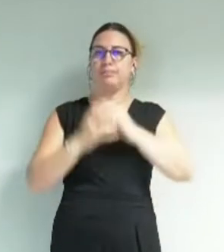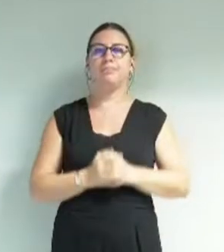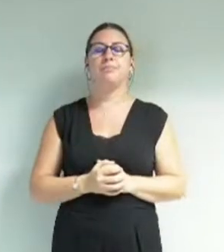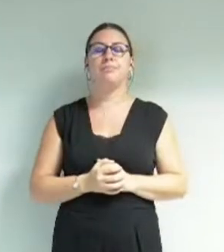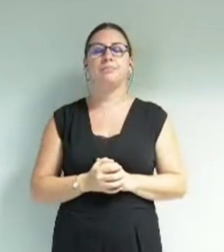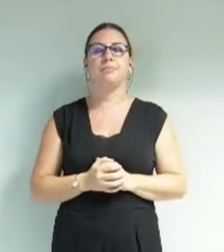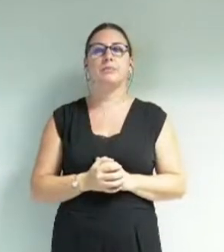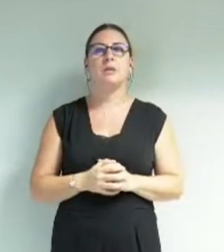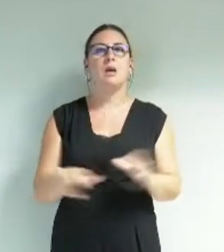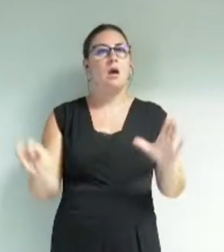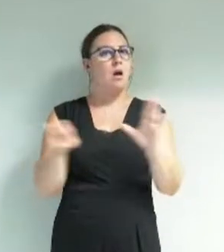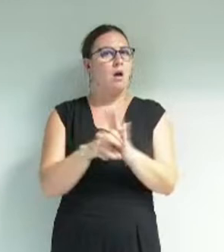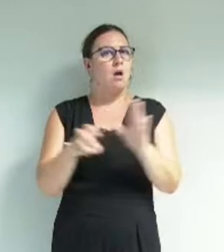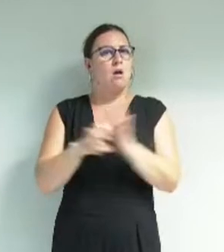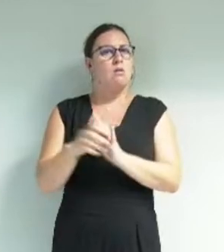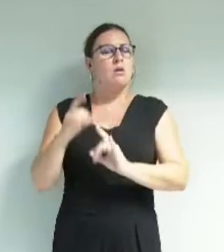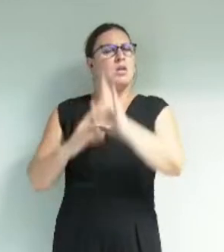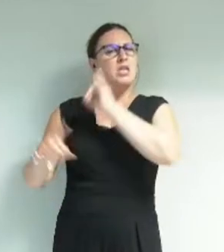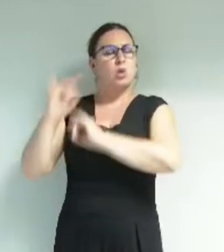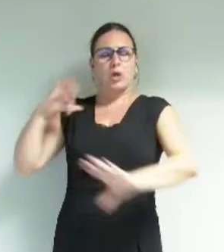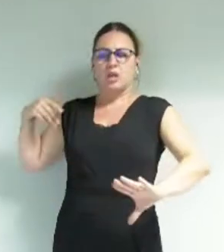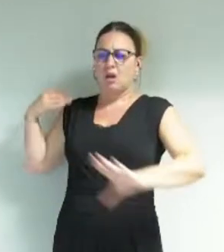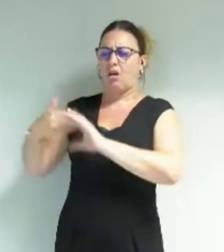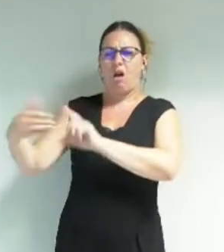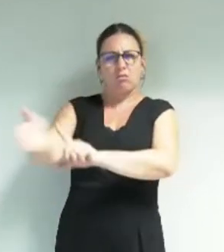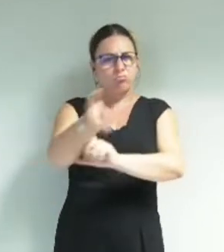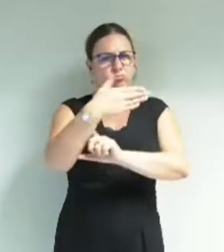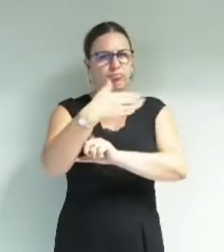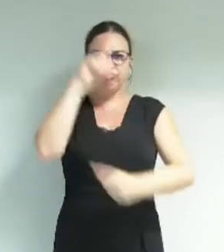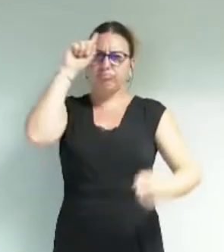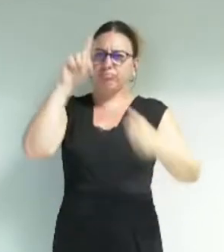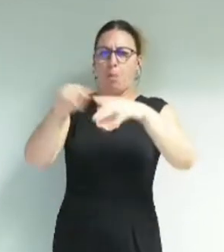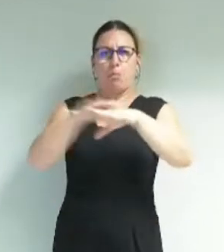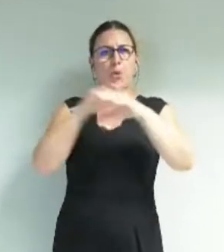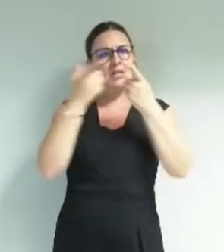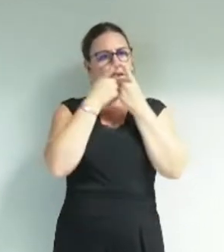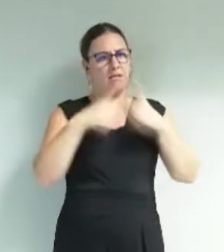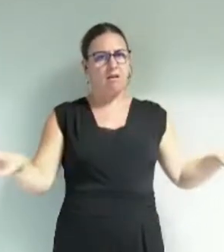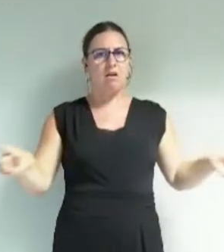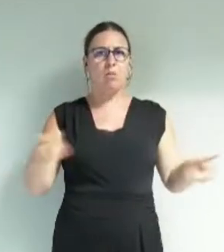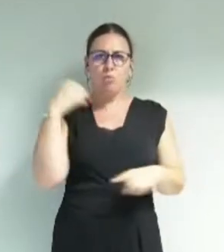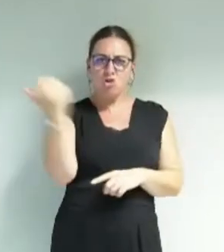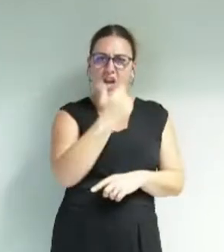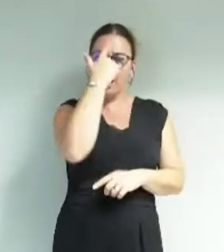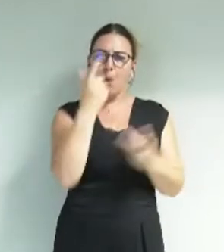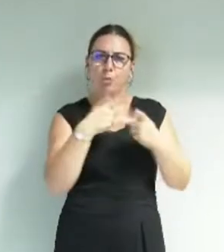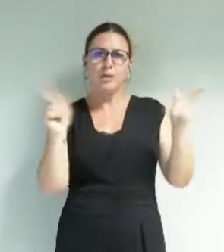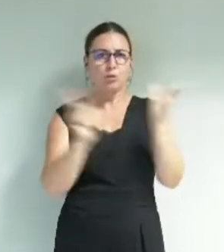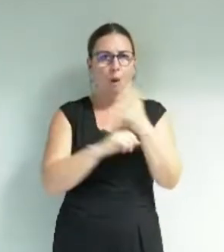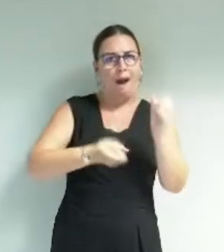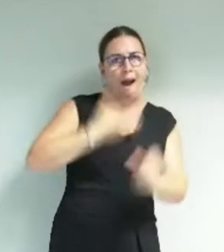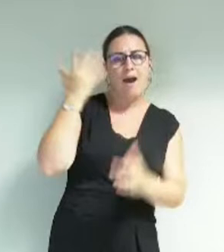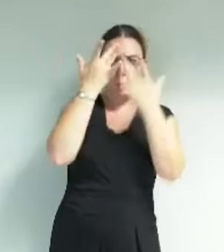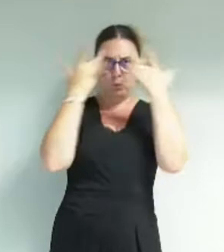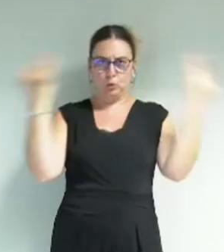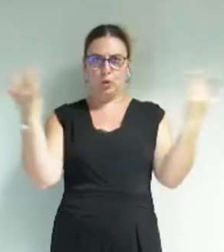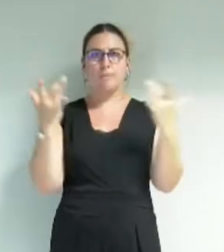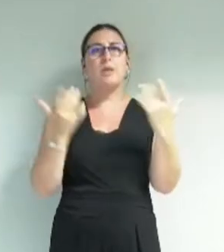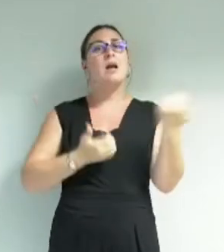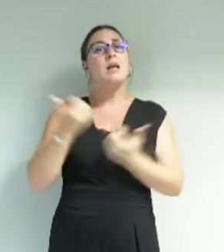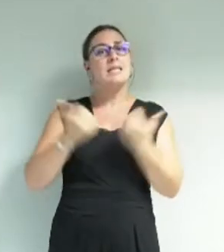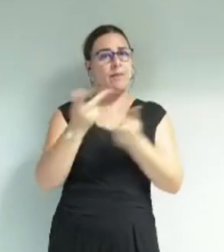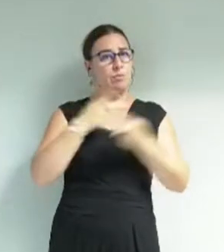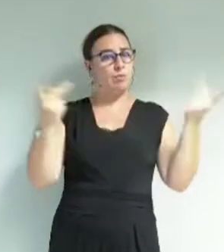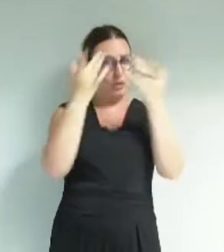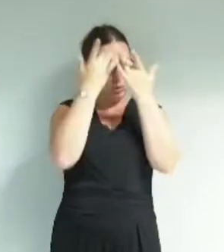Grenoble est historiquement engagée dans une politique de démocratisation de l'accès des publics aux arts et à la culture. Le service public de la culture